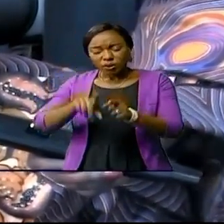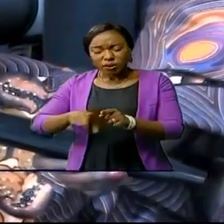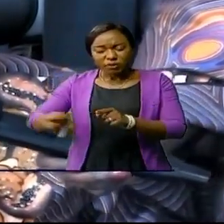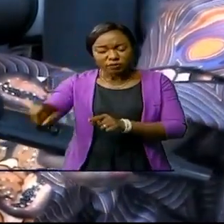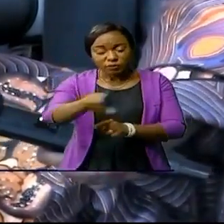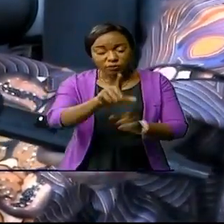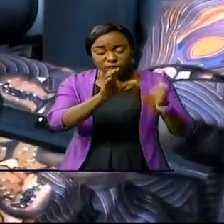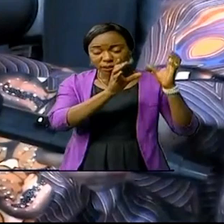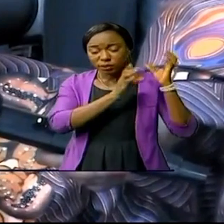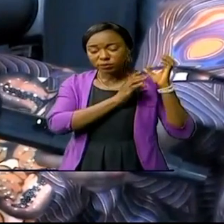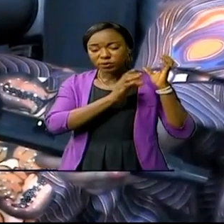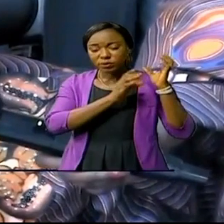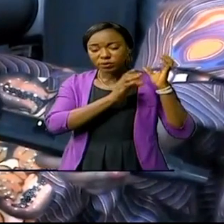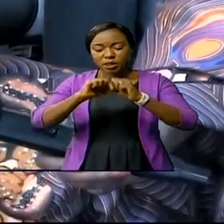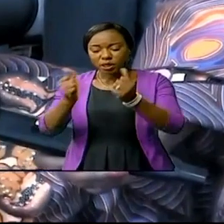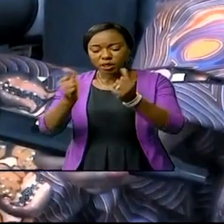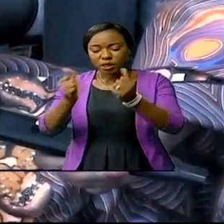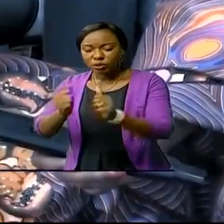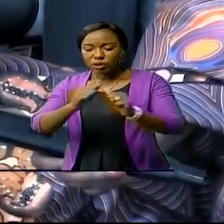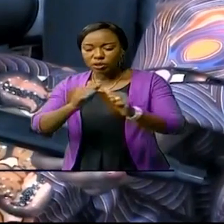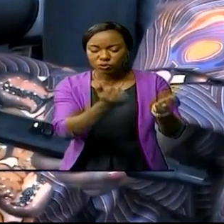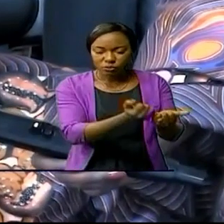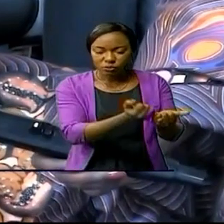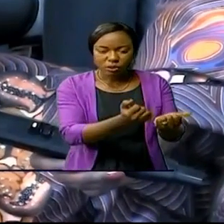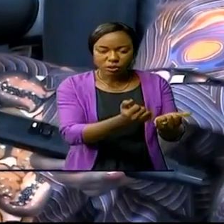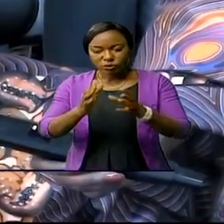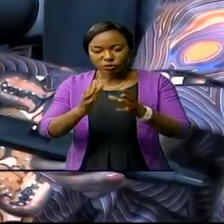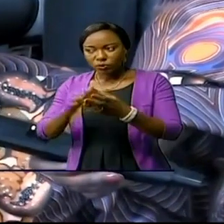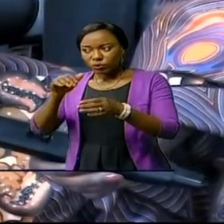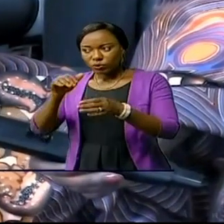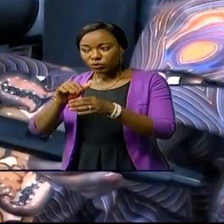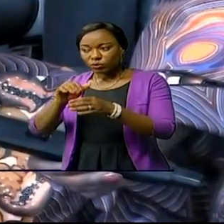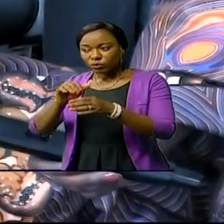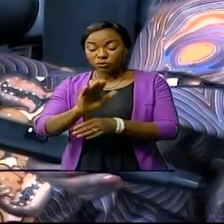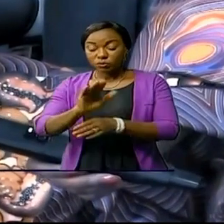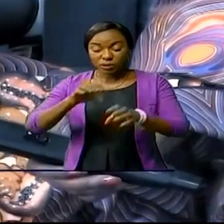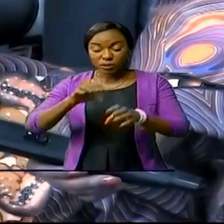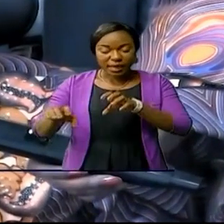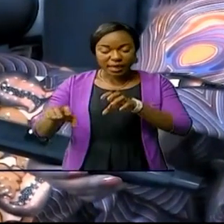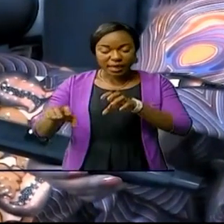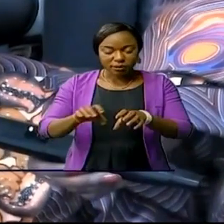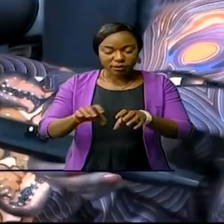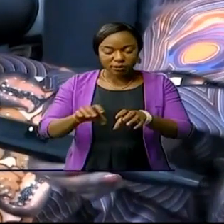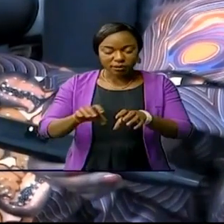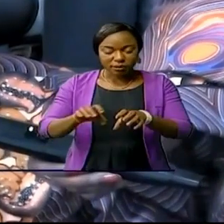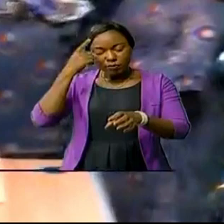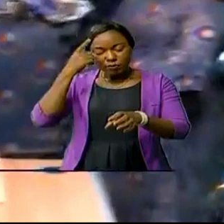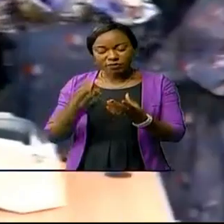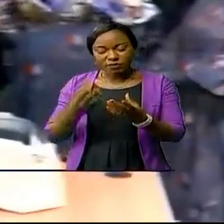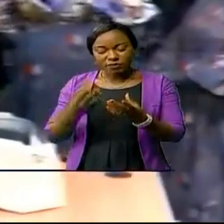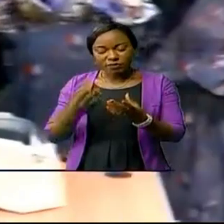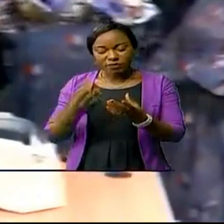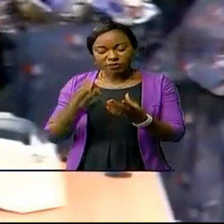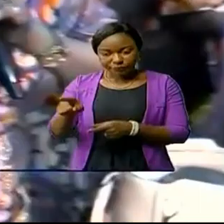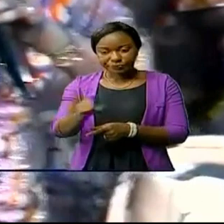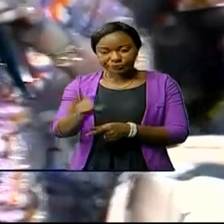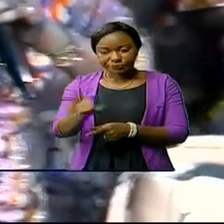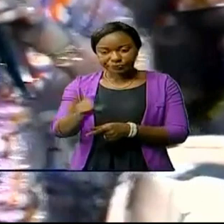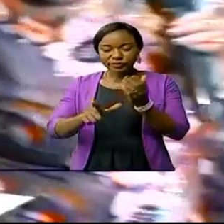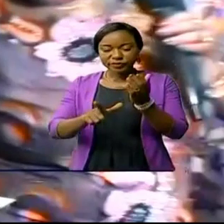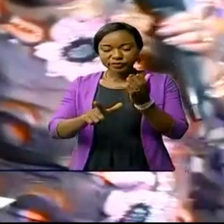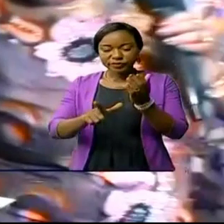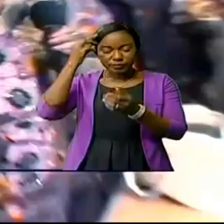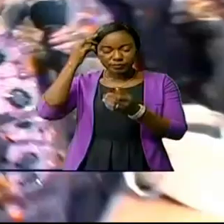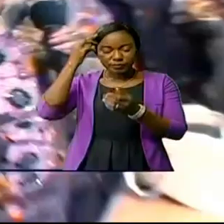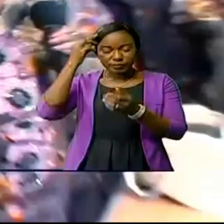responsables et associatifs à toutes nos actions à votre faveur. La vice-ministre n'est pas